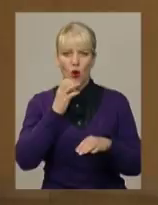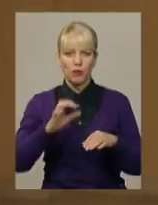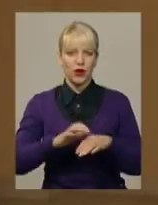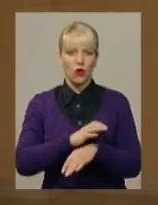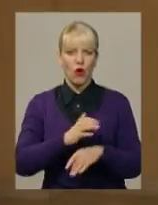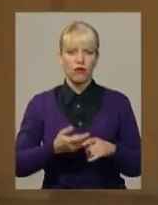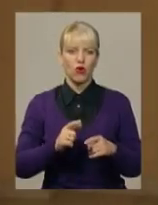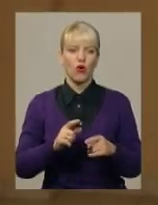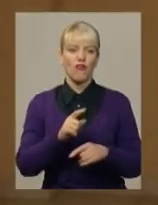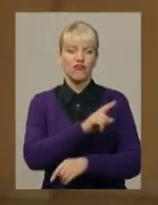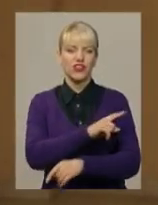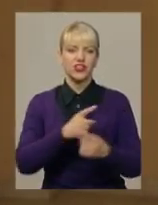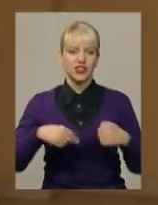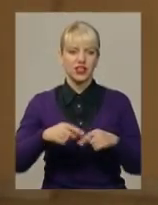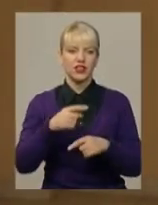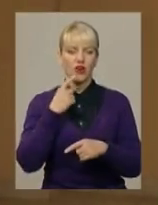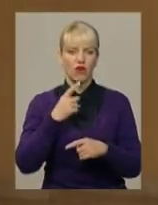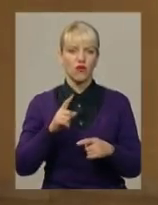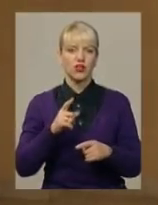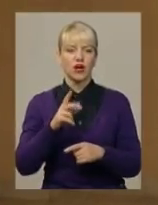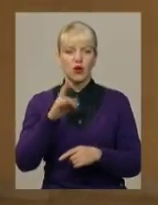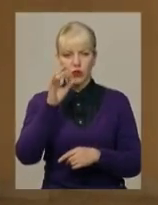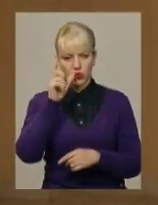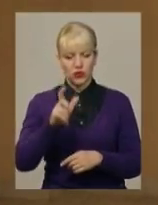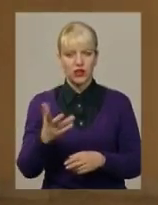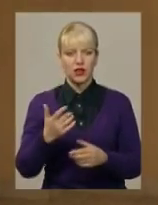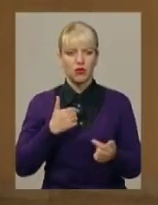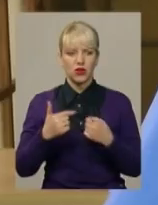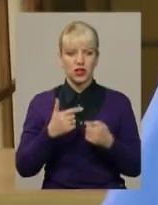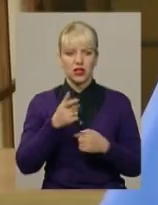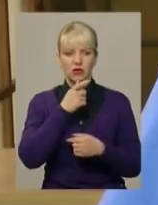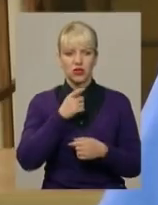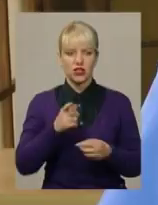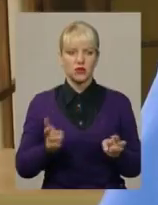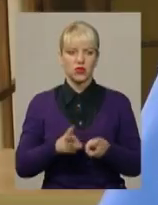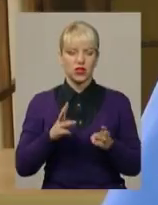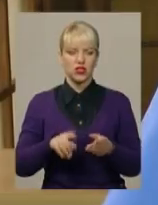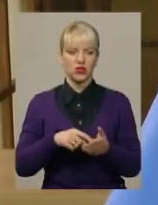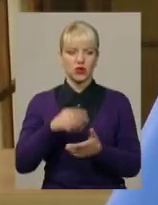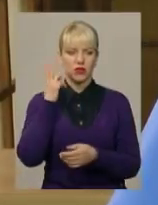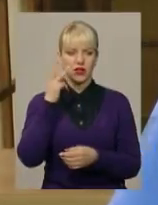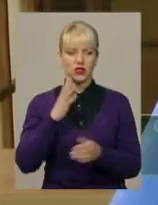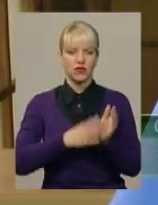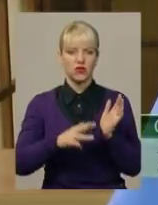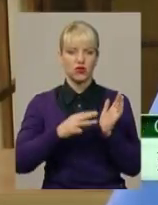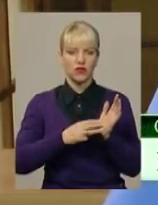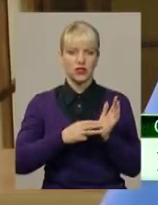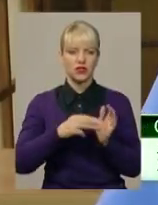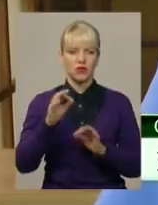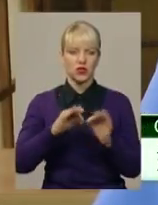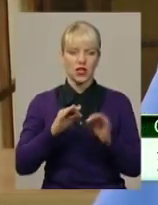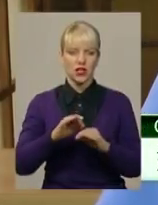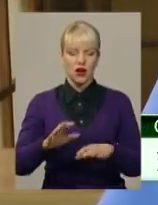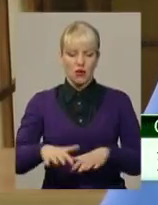обласної лікарні кажуть про чоловіка, який постраждав під час нинішньої пожежі у Хмельницькому. 98% поверхні тіла